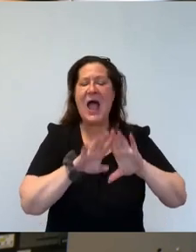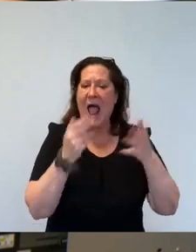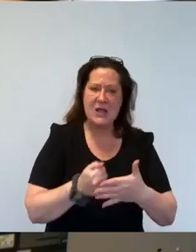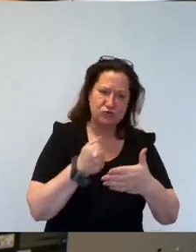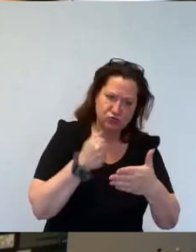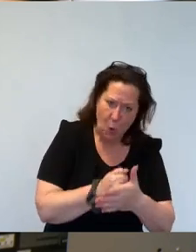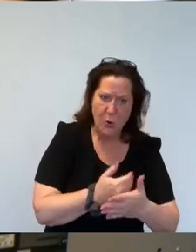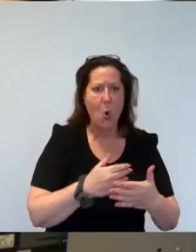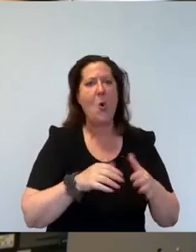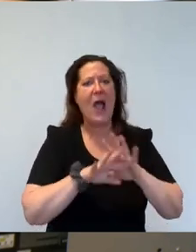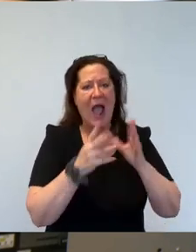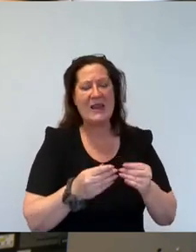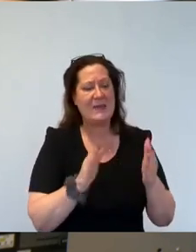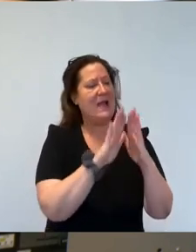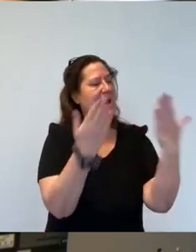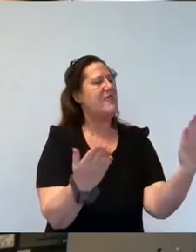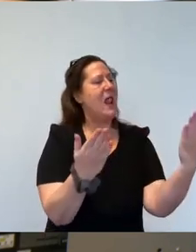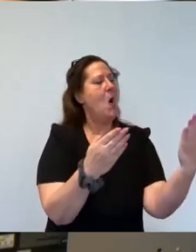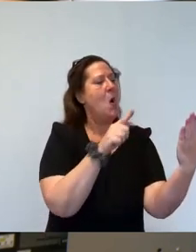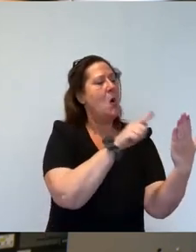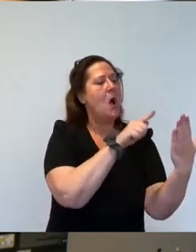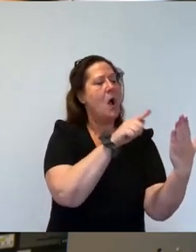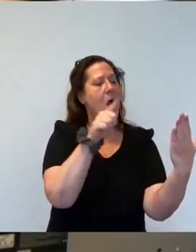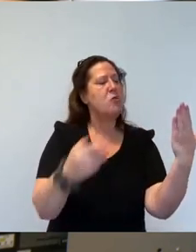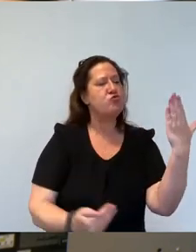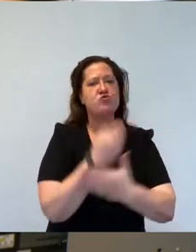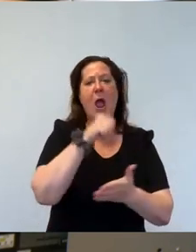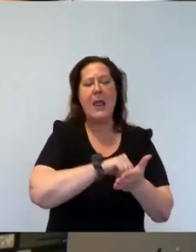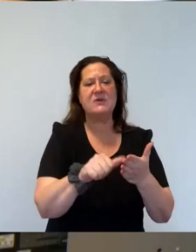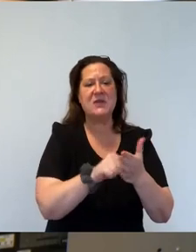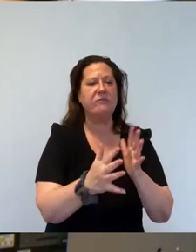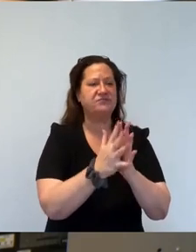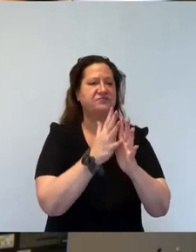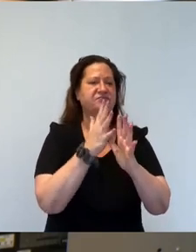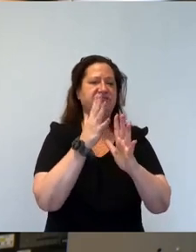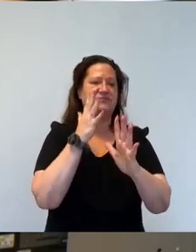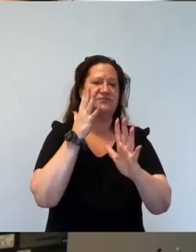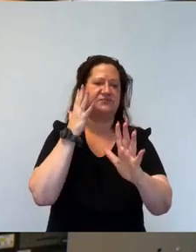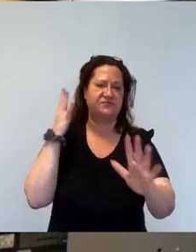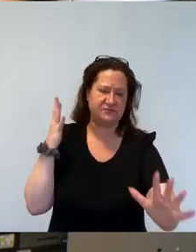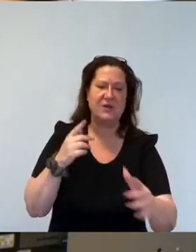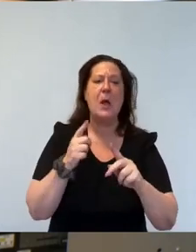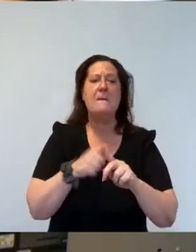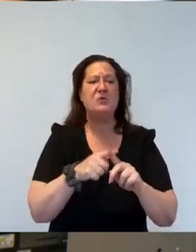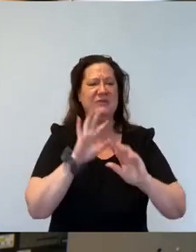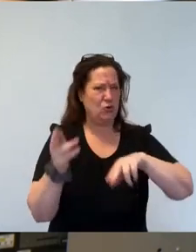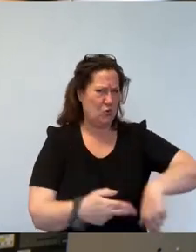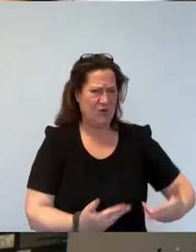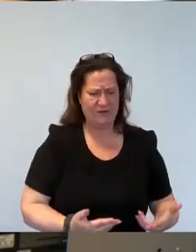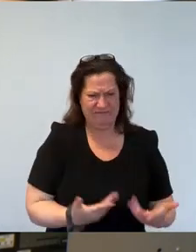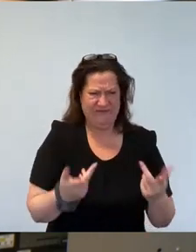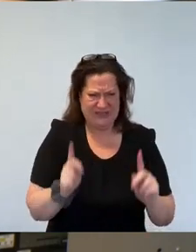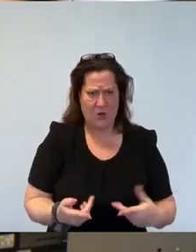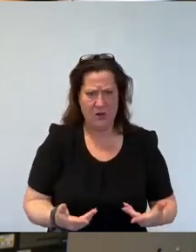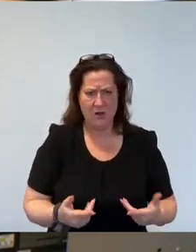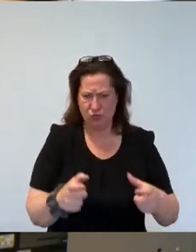Sachen, die im Katalog sind, nochmal neu bezahlen. Die Schlange hinten wird immer länger, das eine Produkt wieder muss wieder nach hinten gebracht werden. Was soll das denn sein? Schokolade,